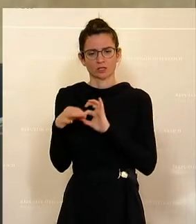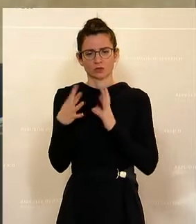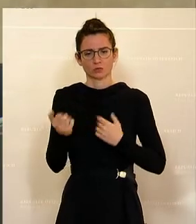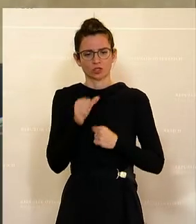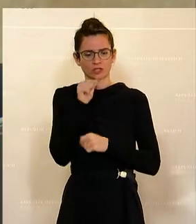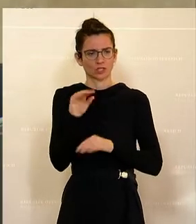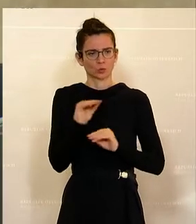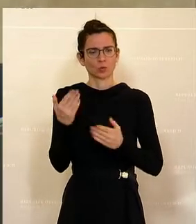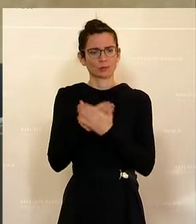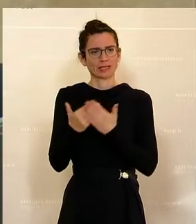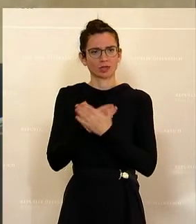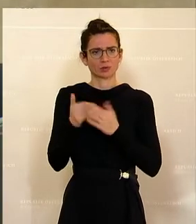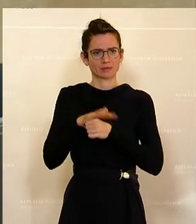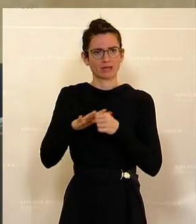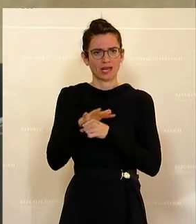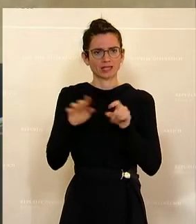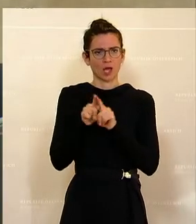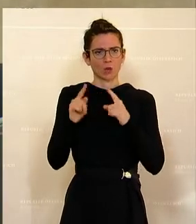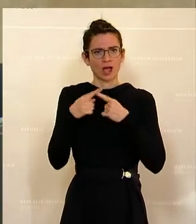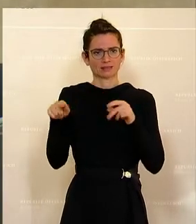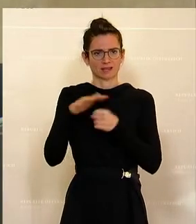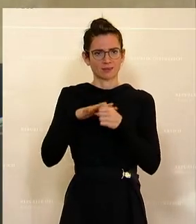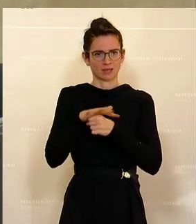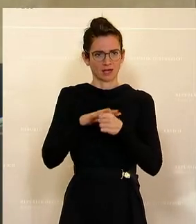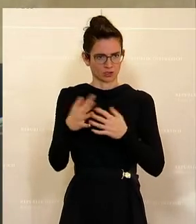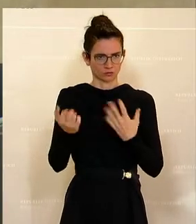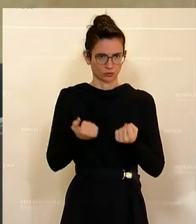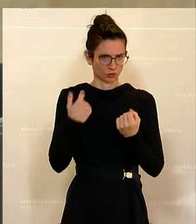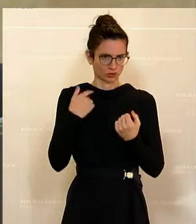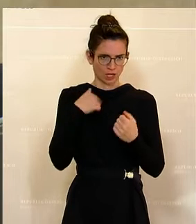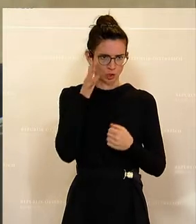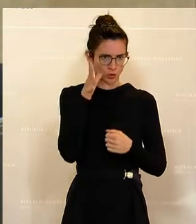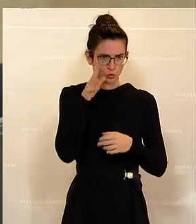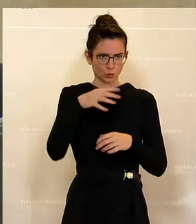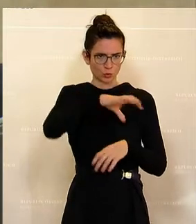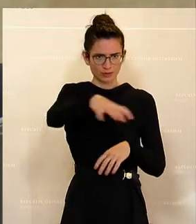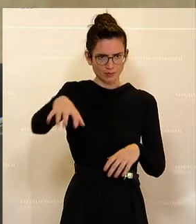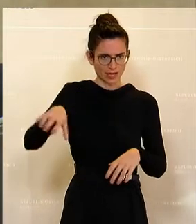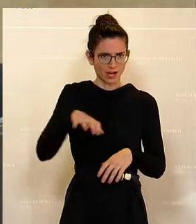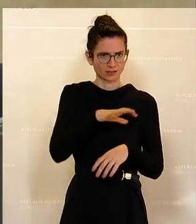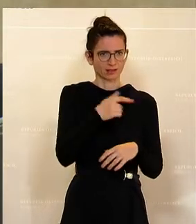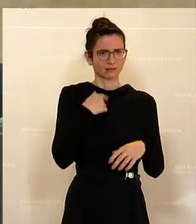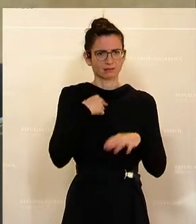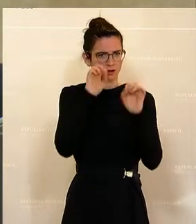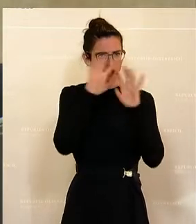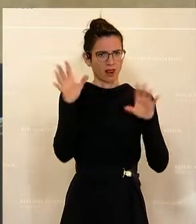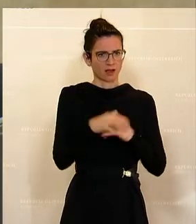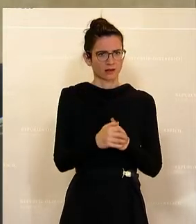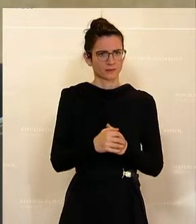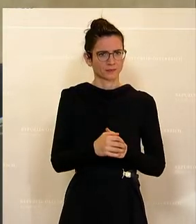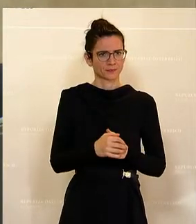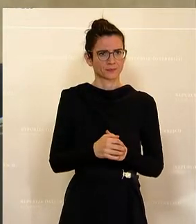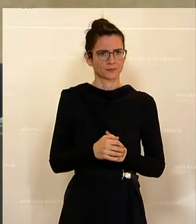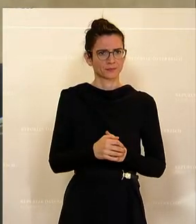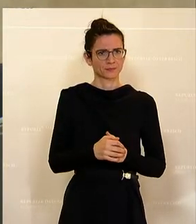Bildungsbereich natürlich, sondern in vielen anderen Bereichen auch, in wichtigen Zukunftsfeldern auch. Das ist klar. Es muss daher